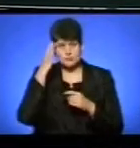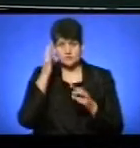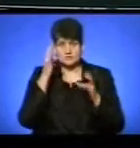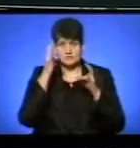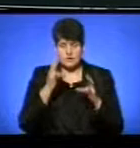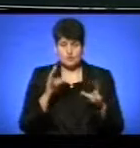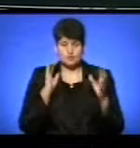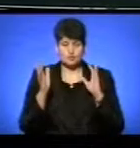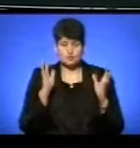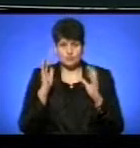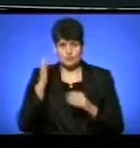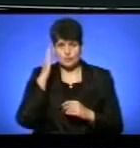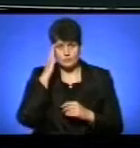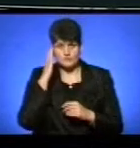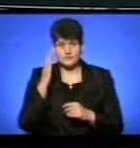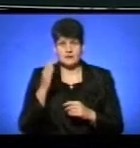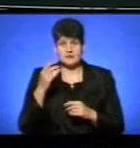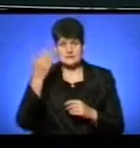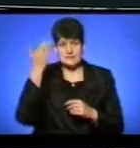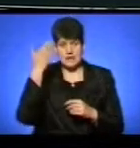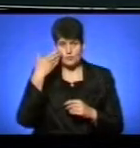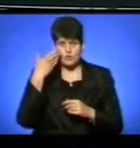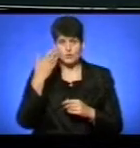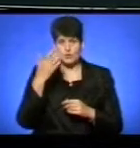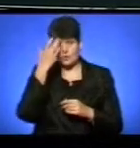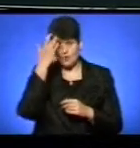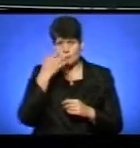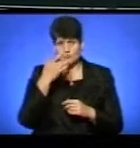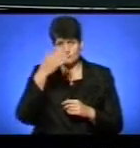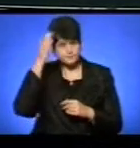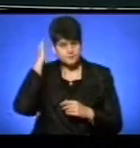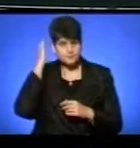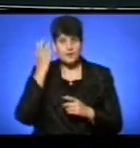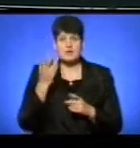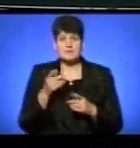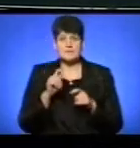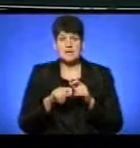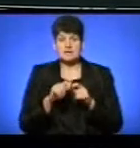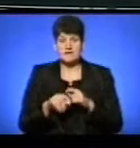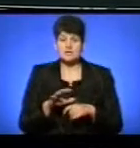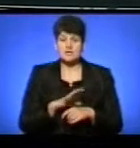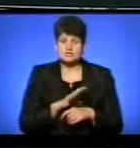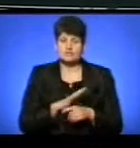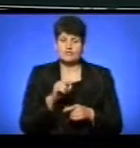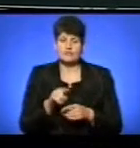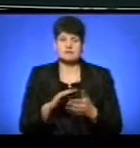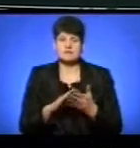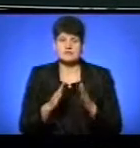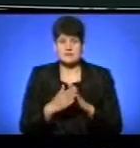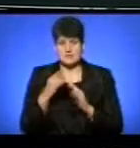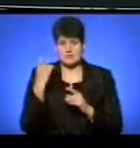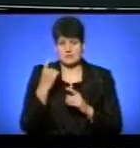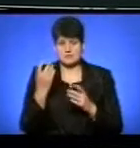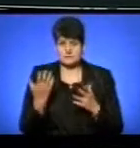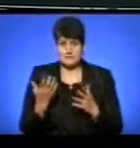травму, струс головного мозку, скальповану травму лобно-тім'яної ділянки. Лікарі перевіряють, чи був чоловік у стані алкогольного сп'яніння.